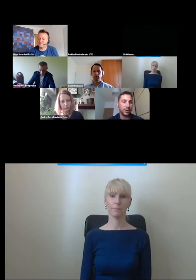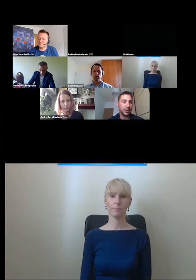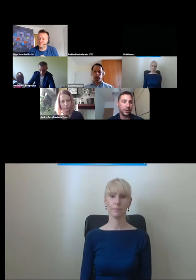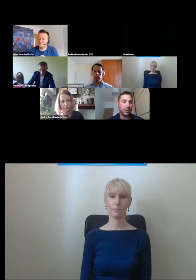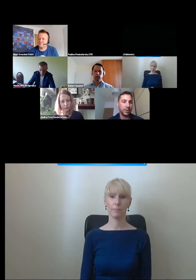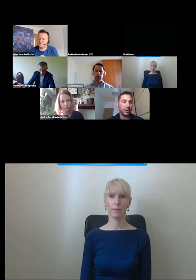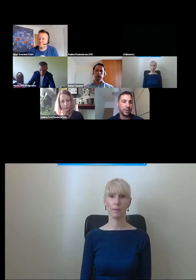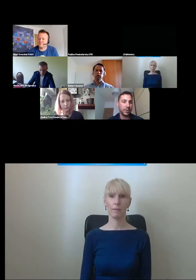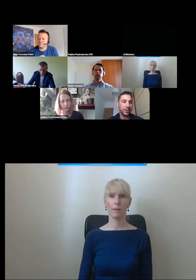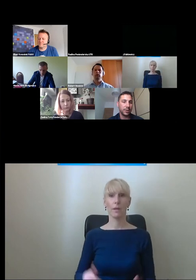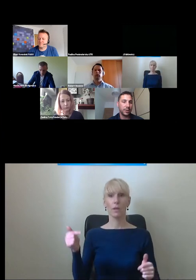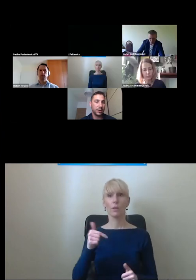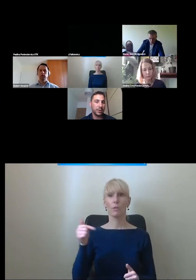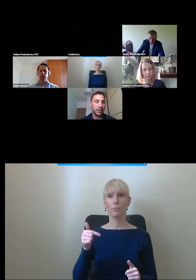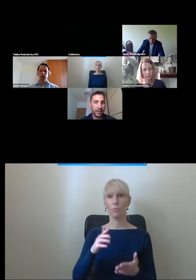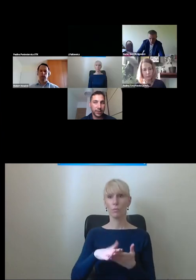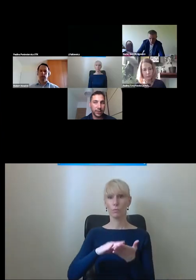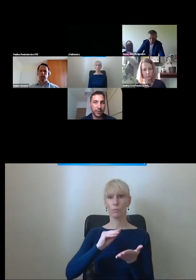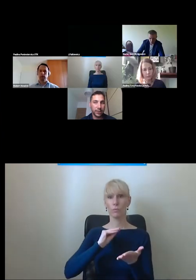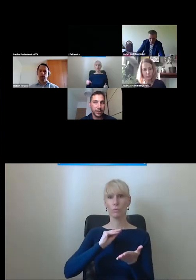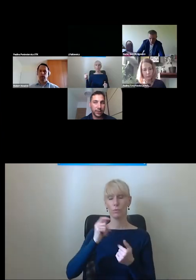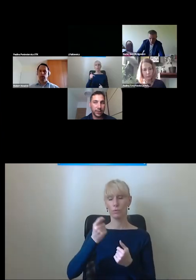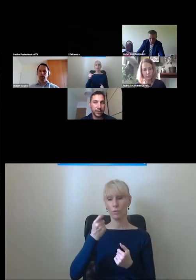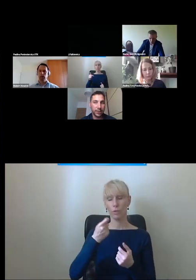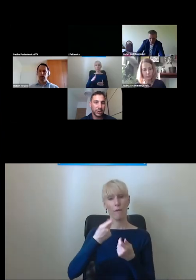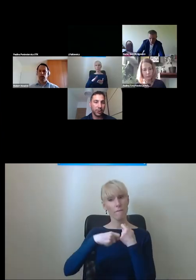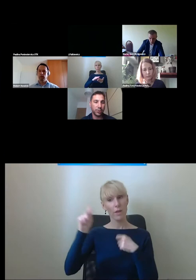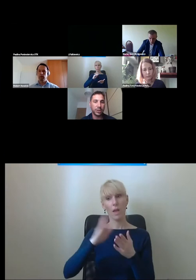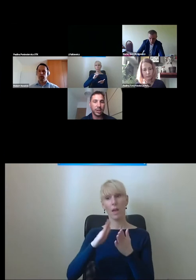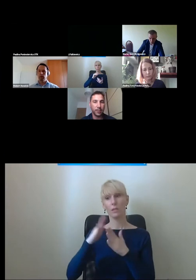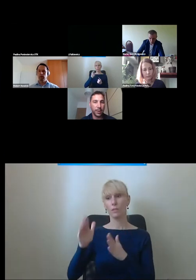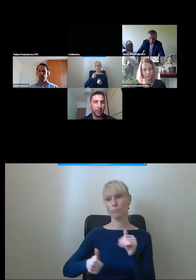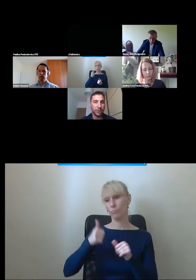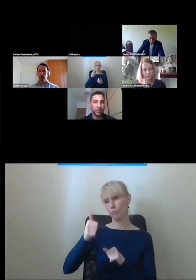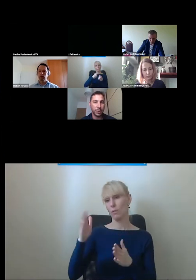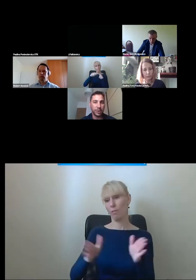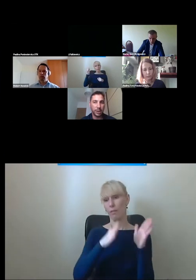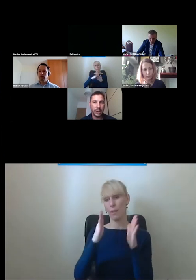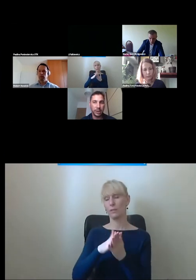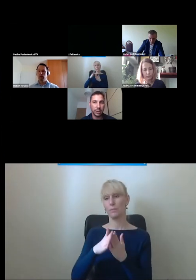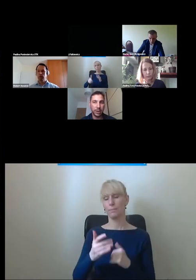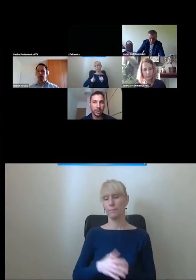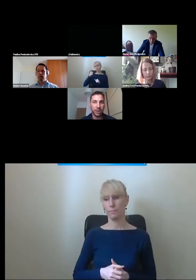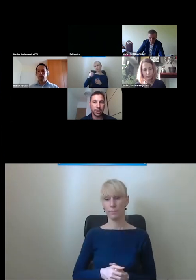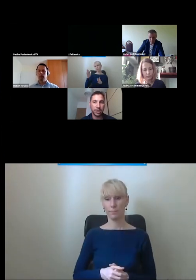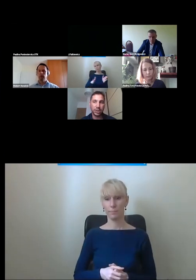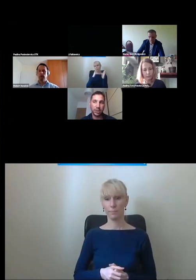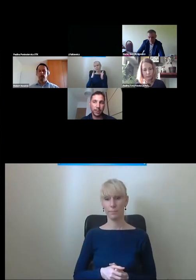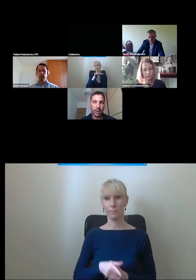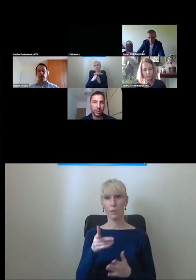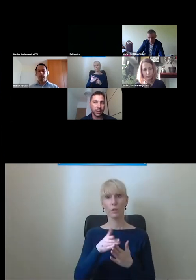musiał jechać na następny przystanek, taki, gdzie takiego urządzenia nie ma, albo gdzie ono będzie